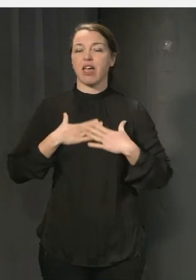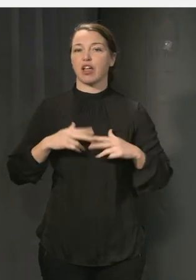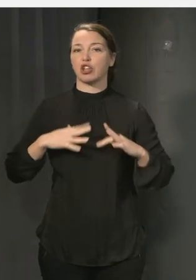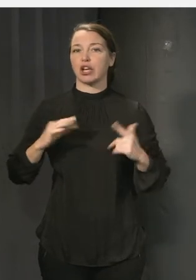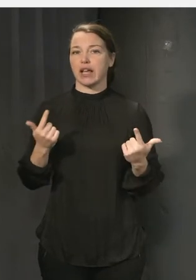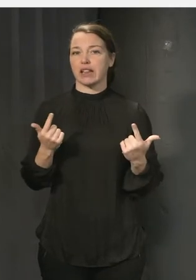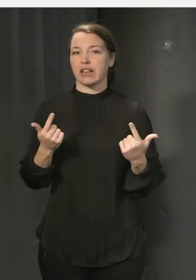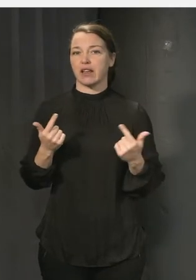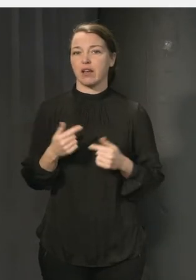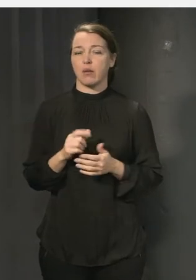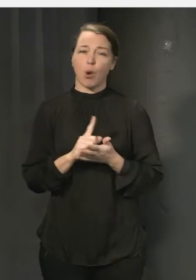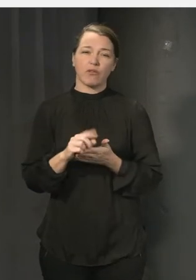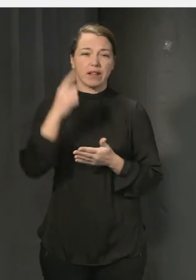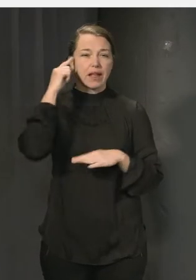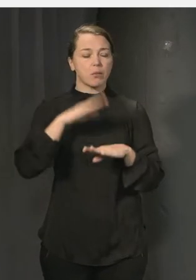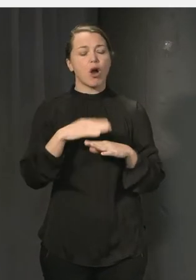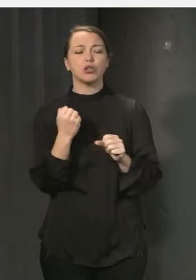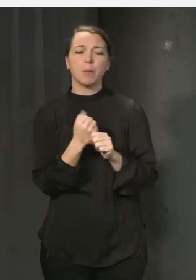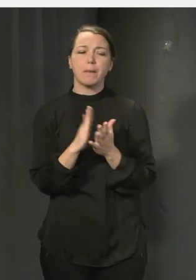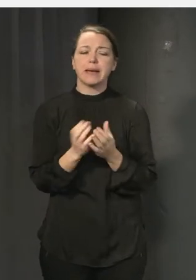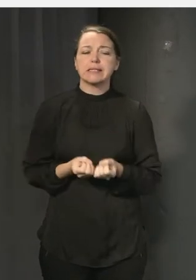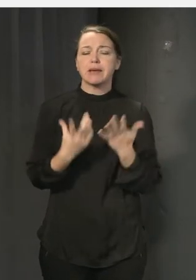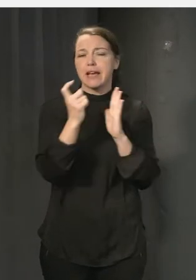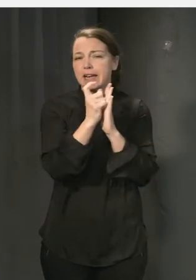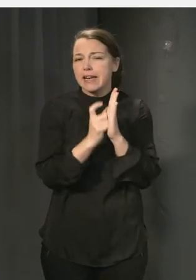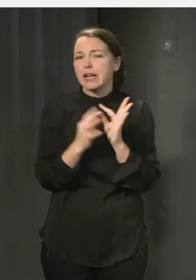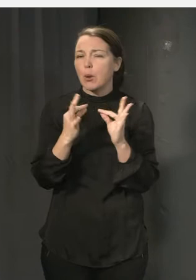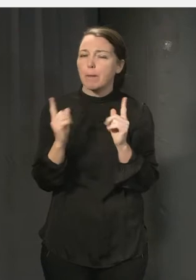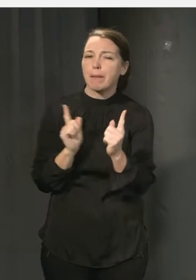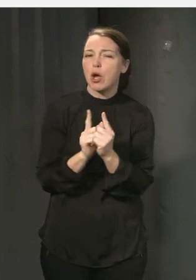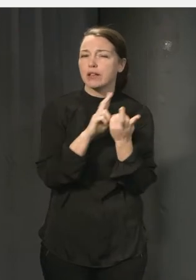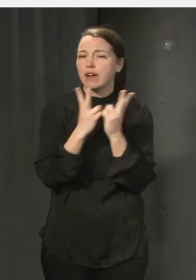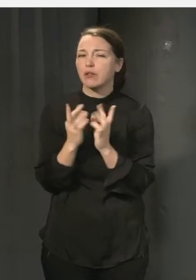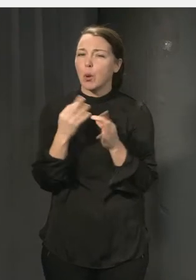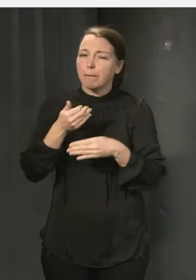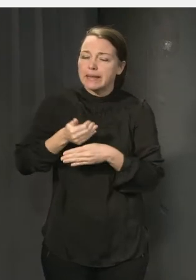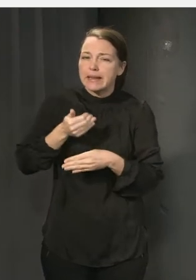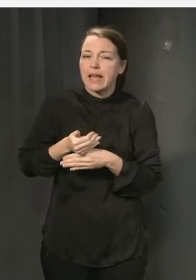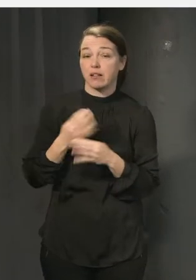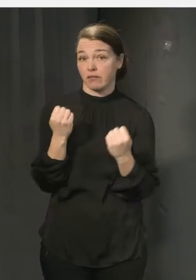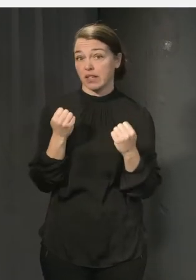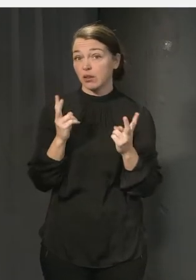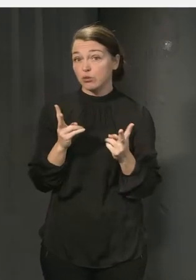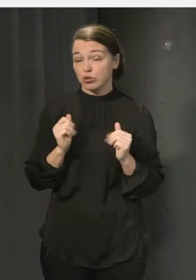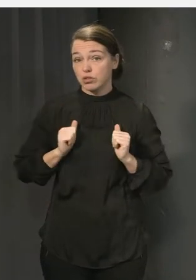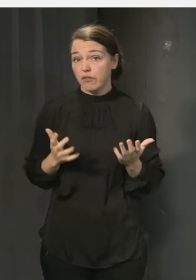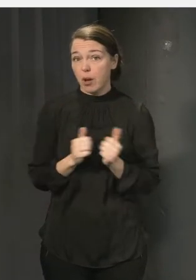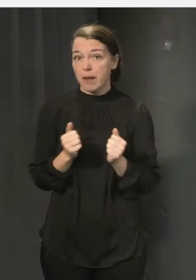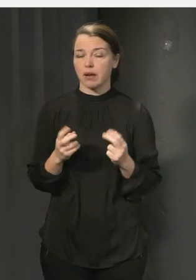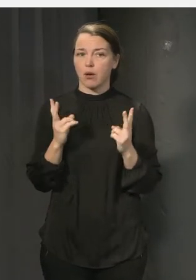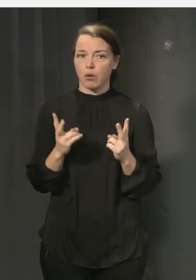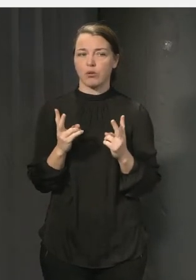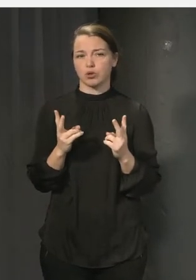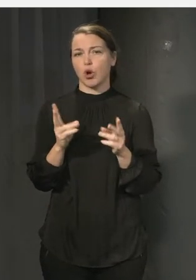på kanske att man jobbar med så här spelregler, hur man beter sig mot varann. Och det är ju jätteviktigt men också mycket kring själva